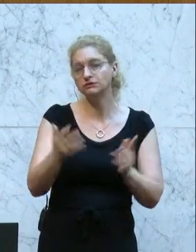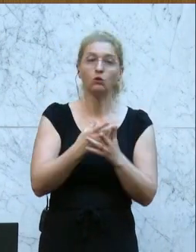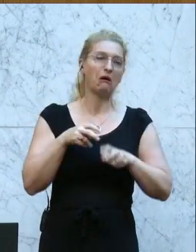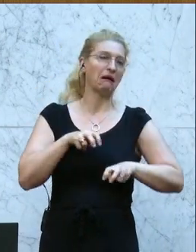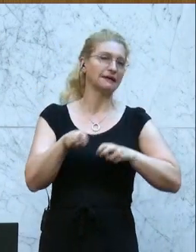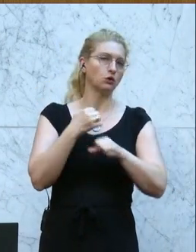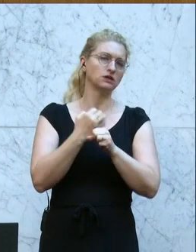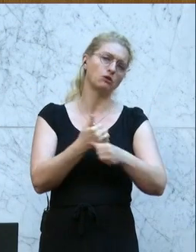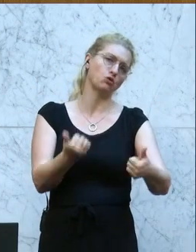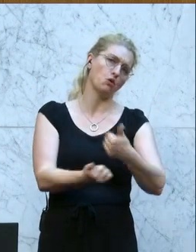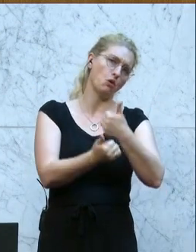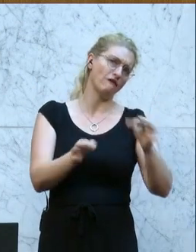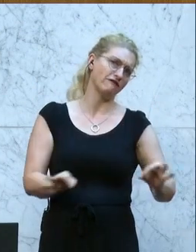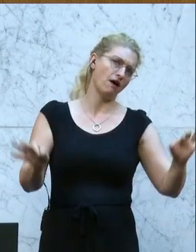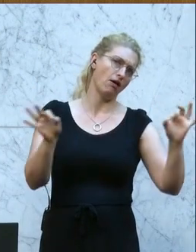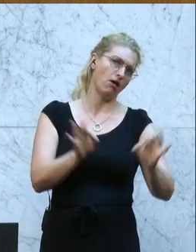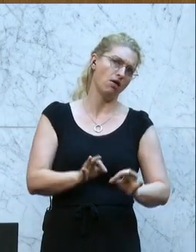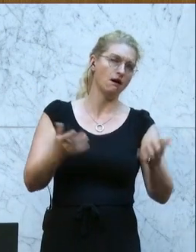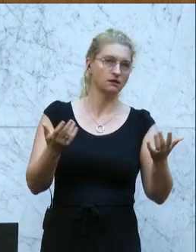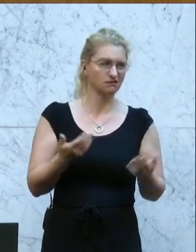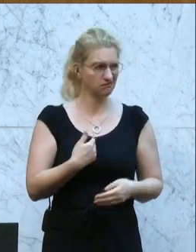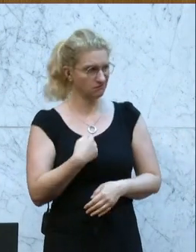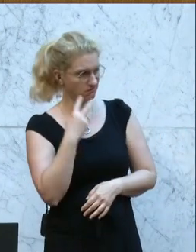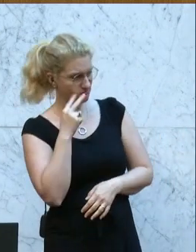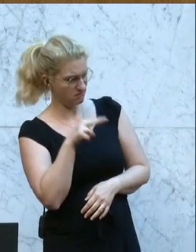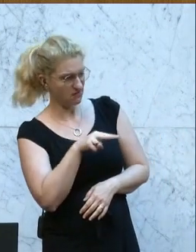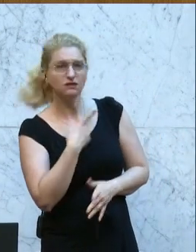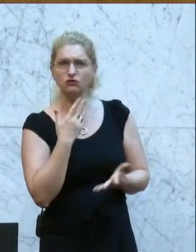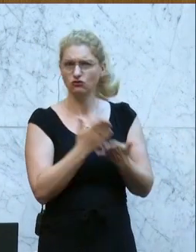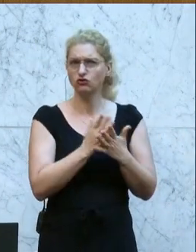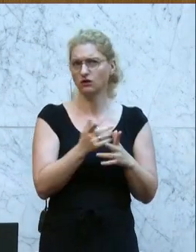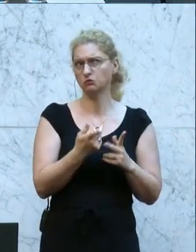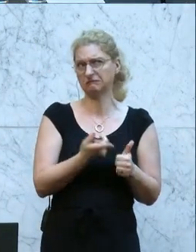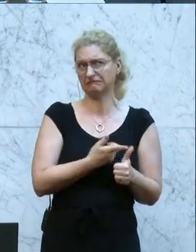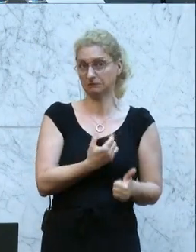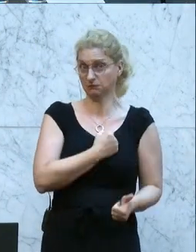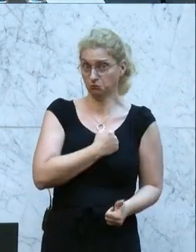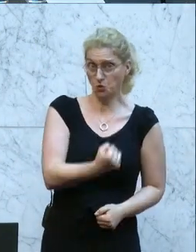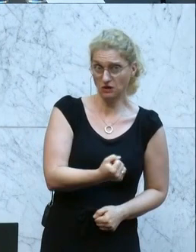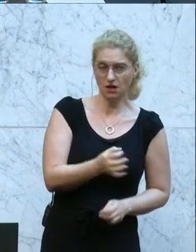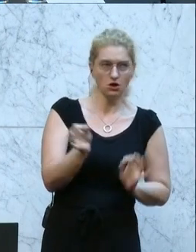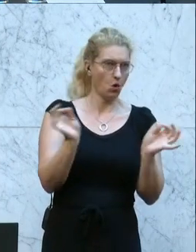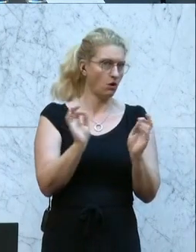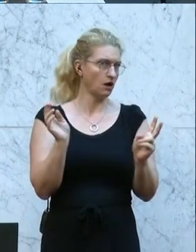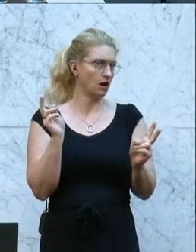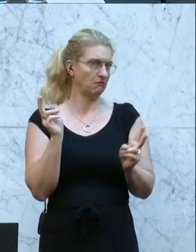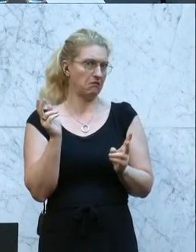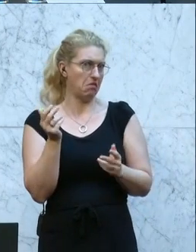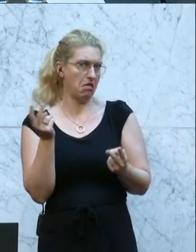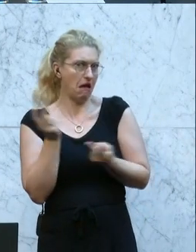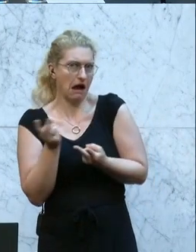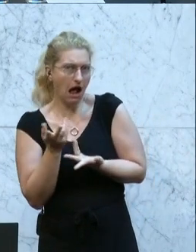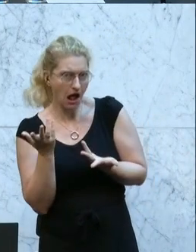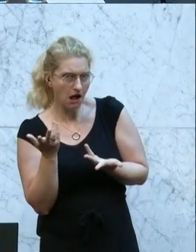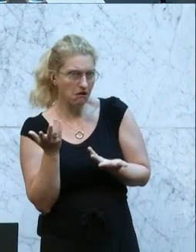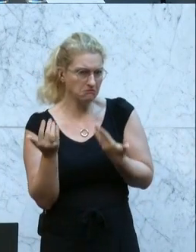ab. Und da muss man schon entweder sehr, sehr mutig sein oder sehr, sehr gleichgültig, um so eine Nummer heute